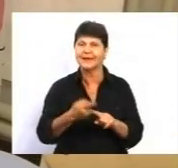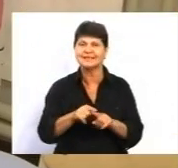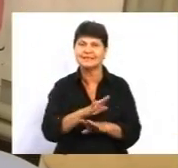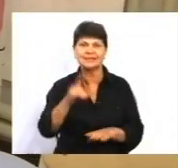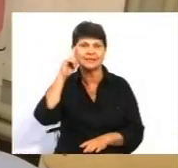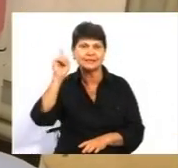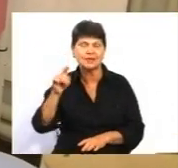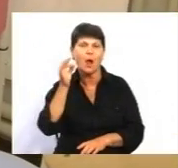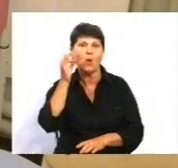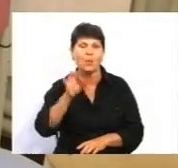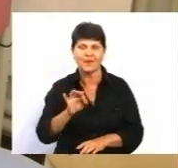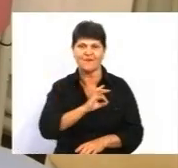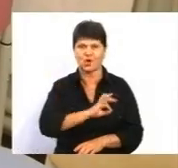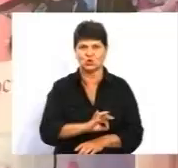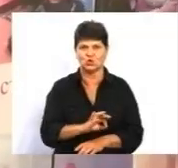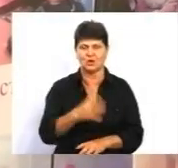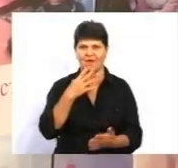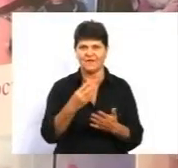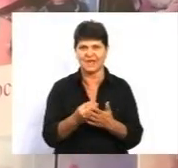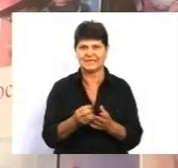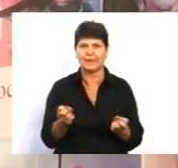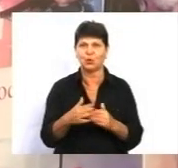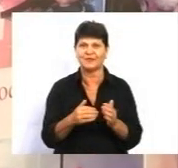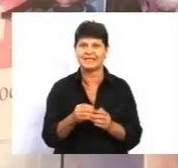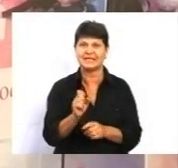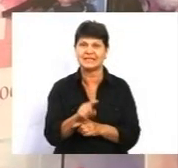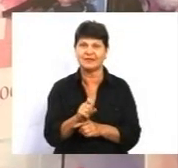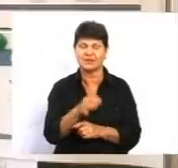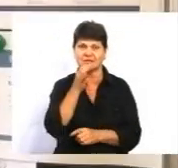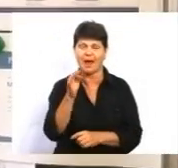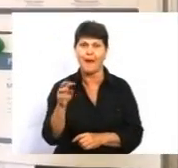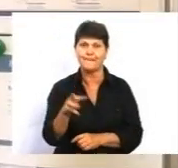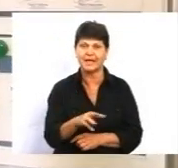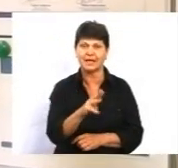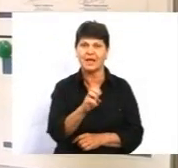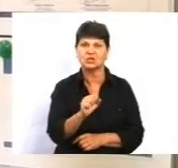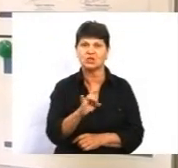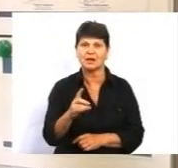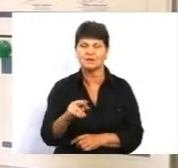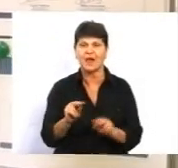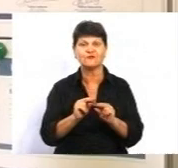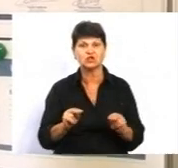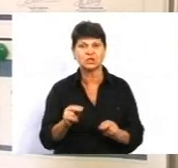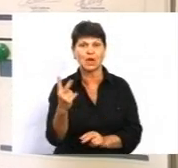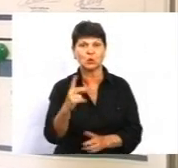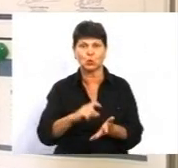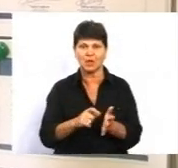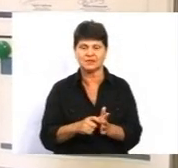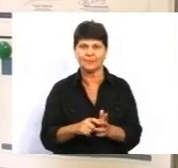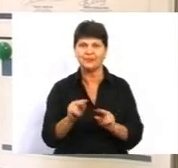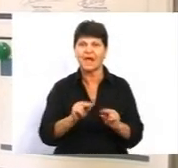вміння їх використовувати для власних професійних завдань, каже Марія Шаравська, вчителька другого класу. Вчитель має бути